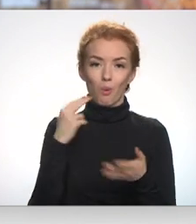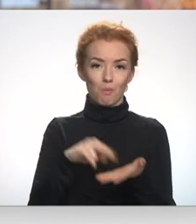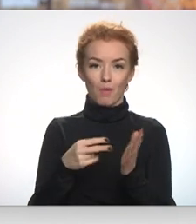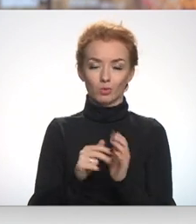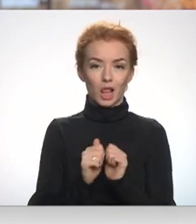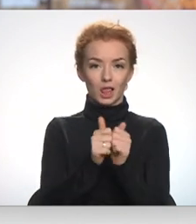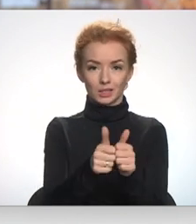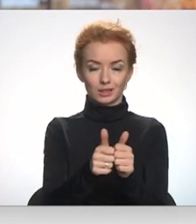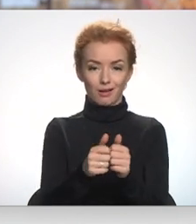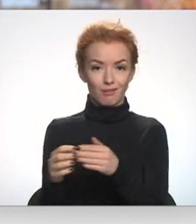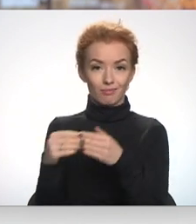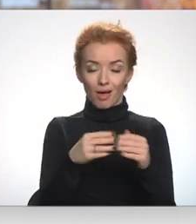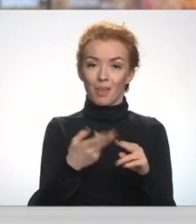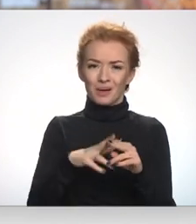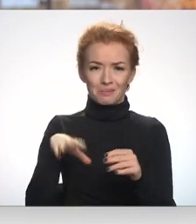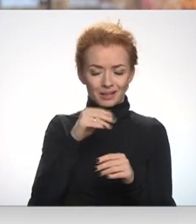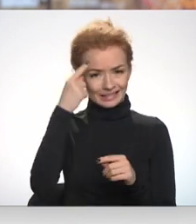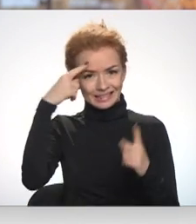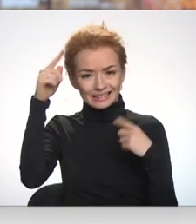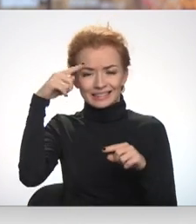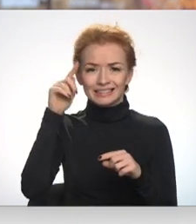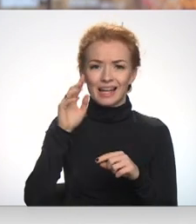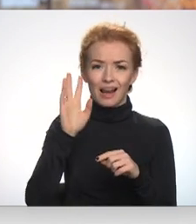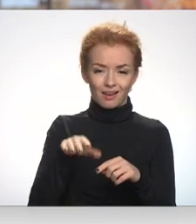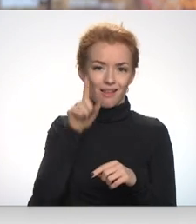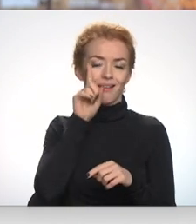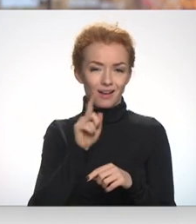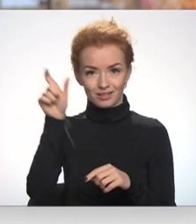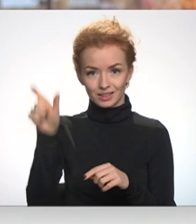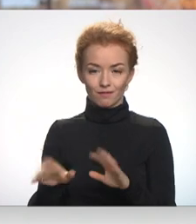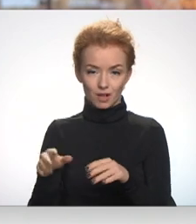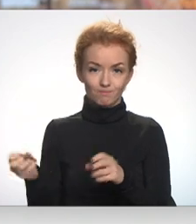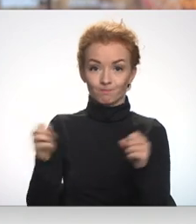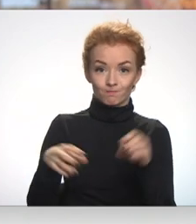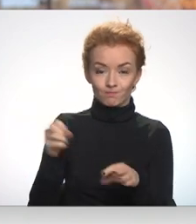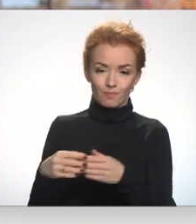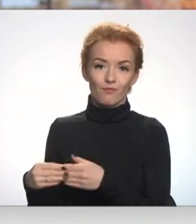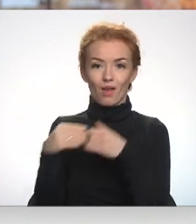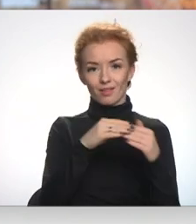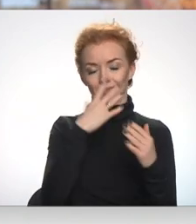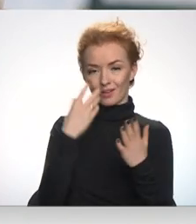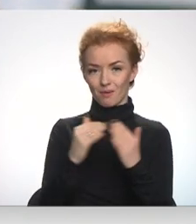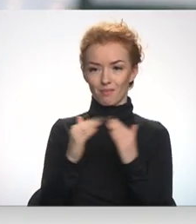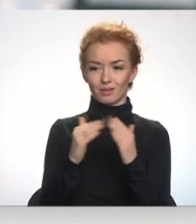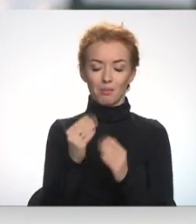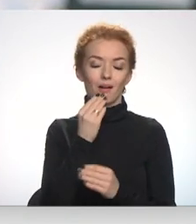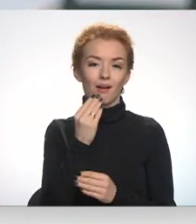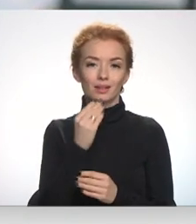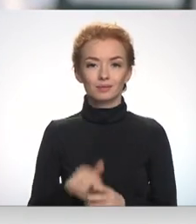Lai to mēs meklējām kaut kādu variantu, kas būtu tāds, kas cilvēkiem joprojām mājās varētu viņus iepriecināt.